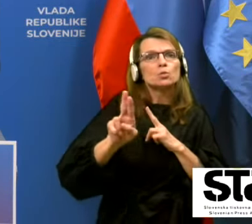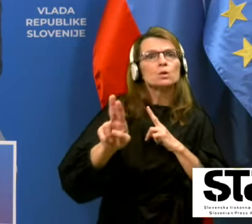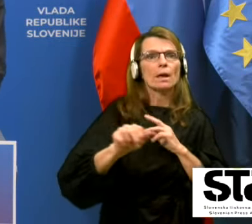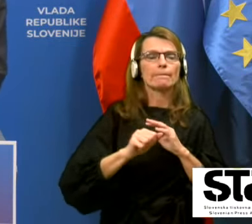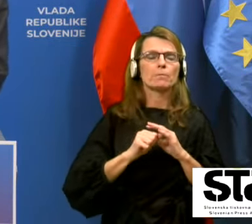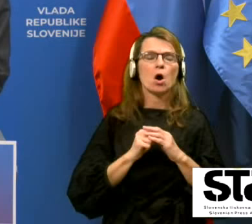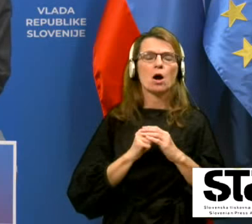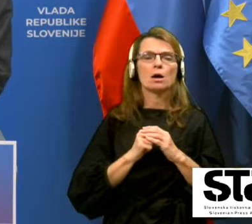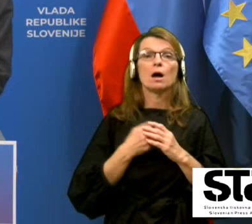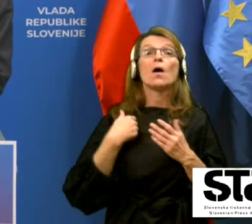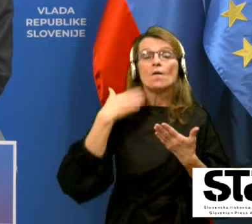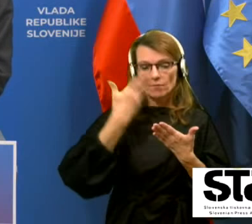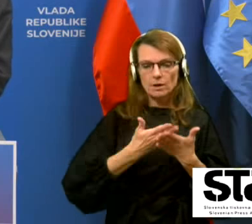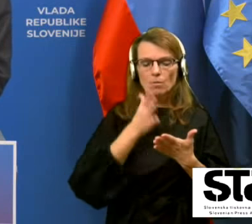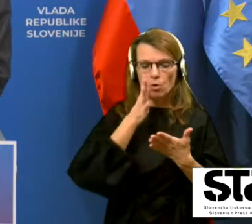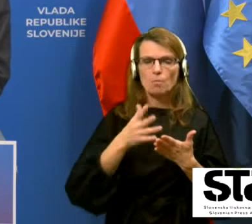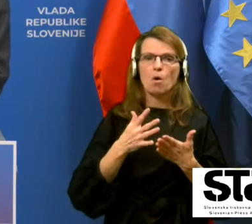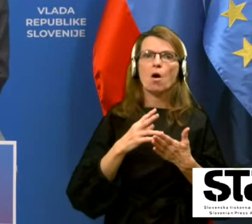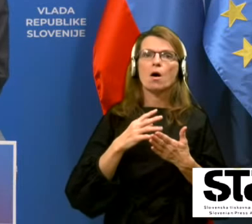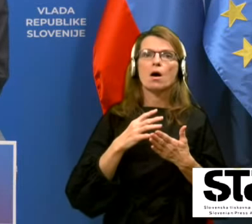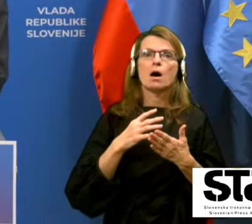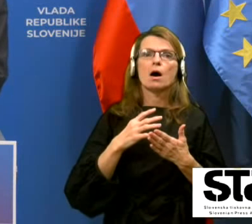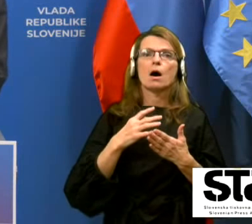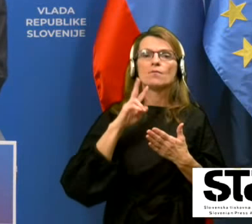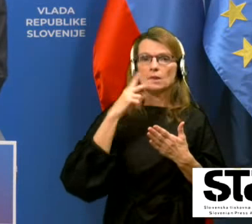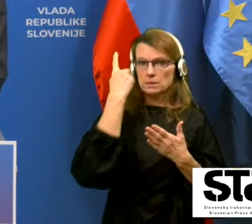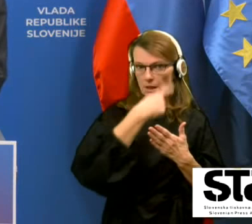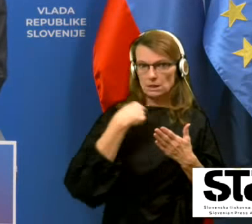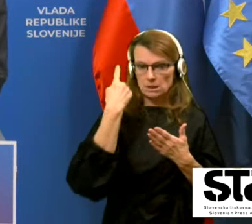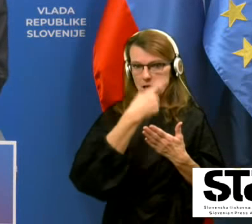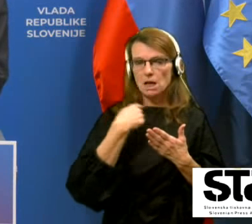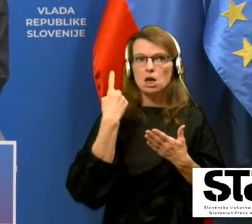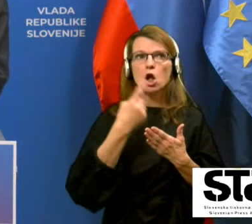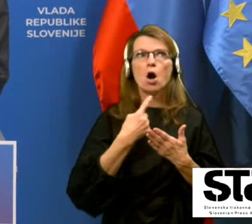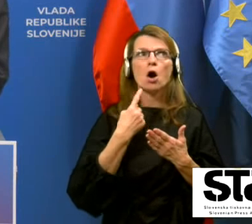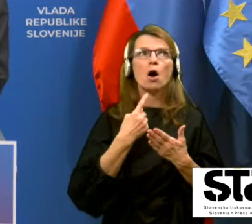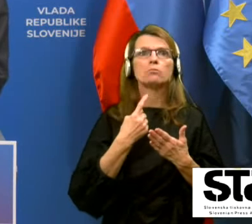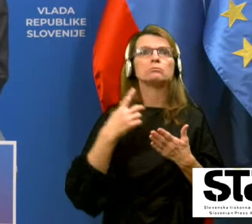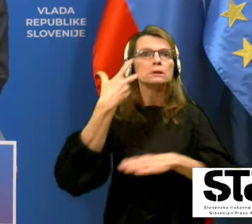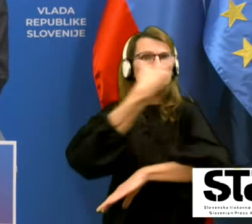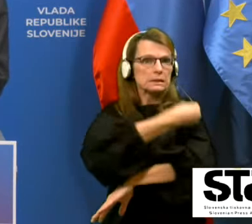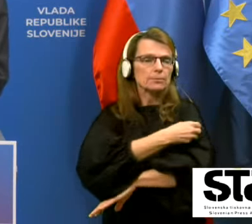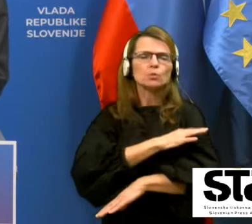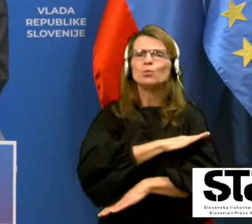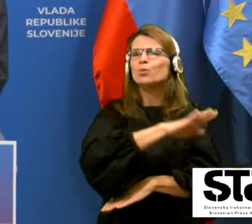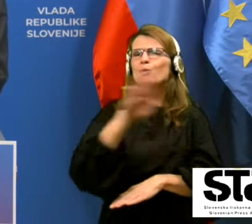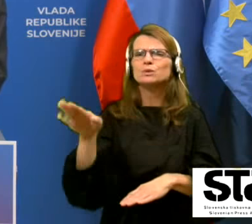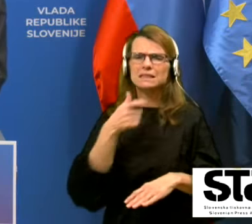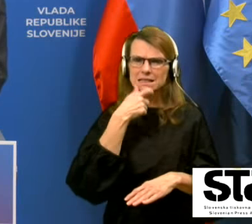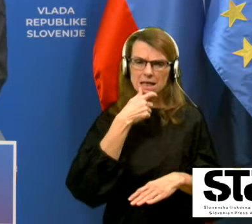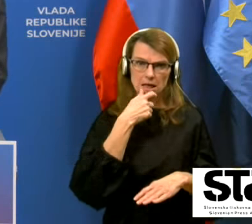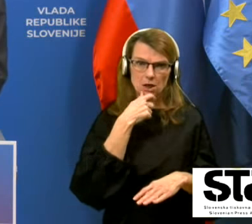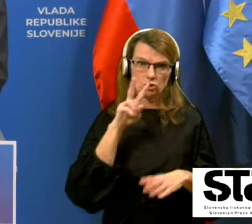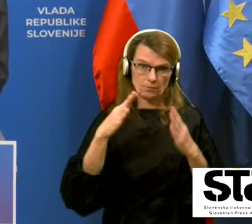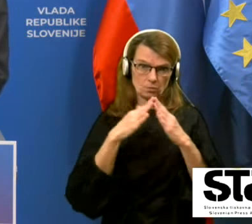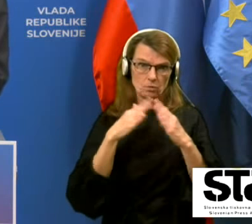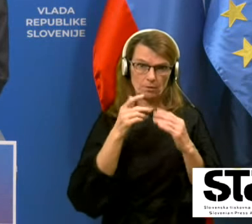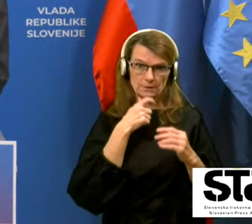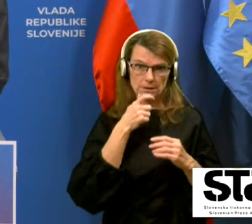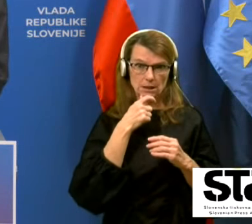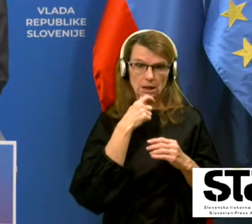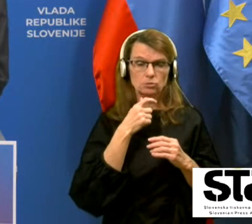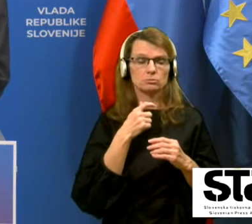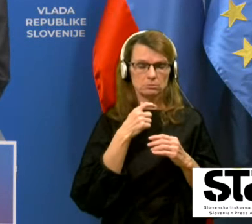Verjamem, da bomo uspeli v nedeljo celotno starejšo populacijo v domovih predsepiti.